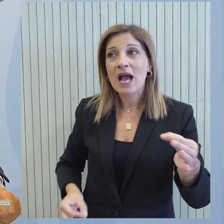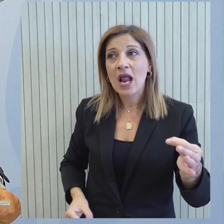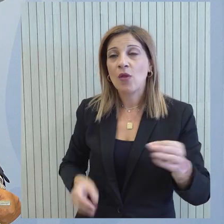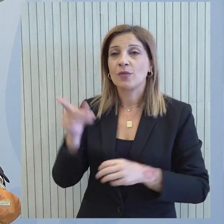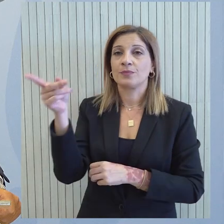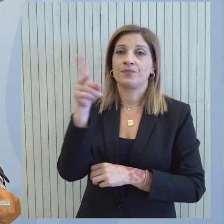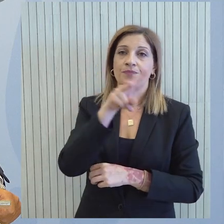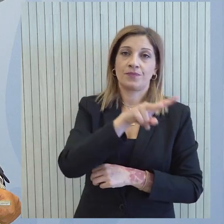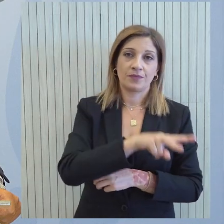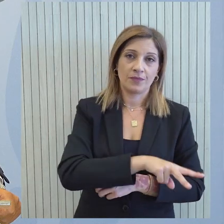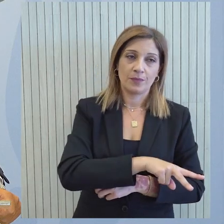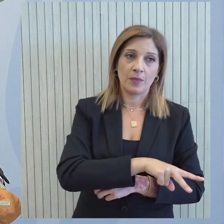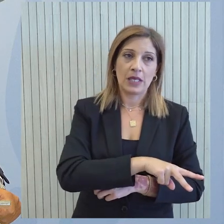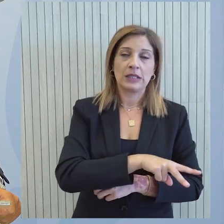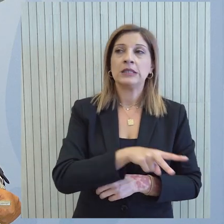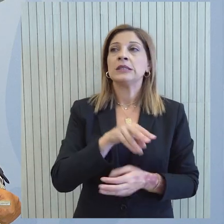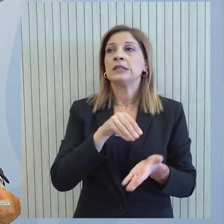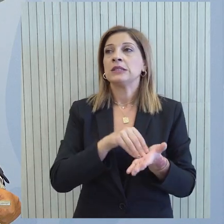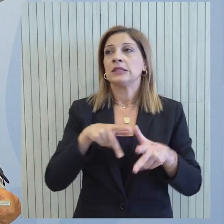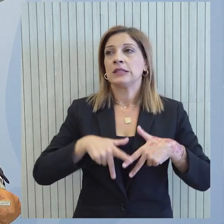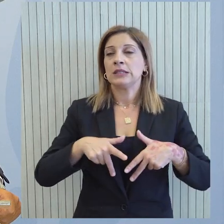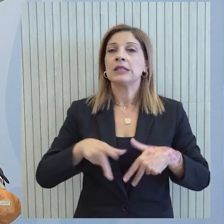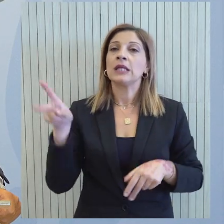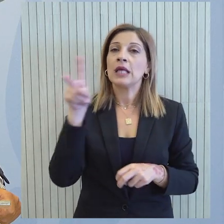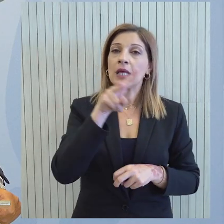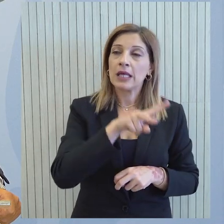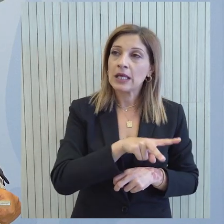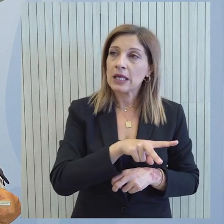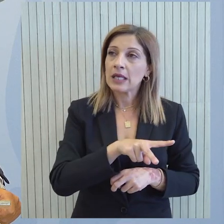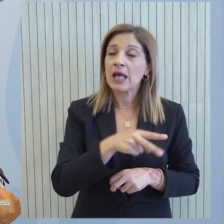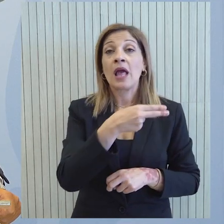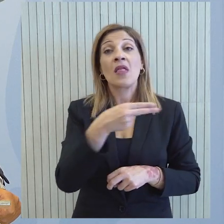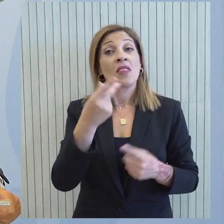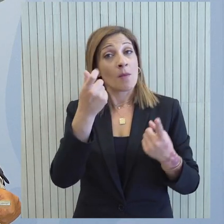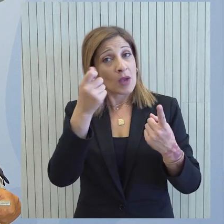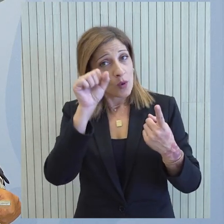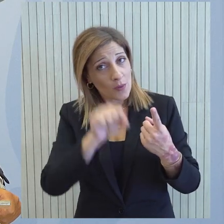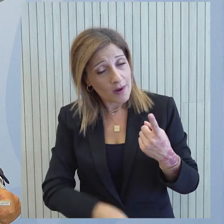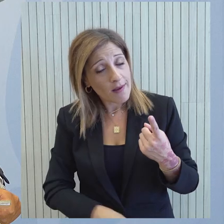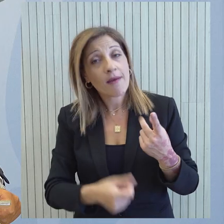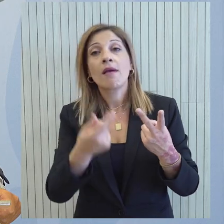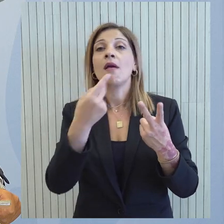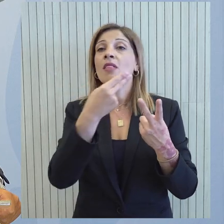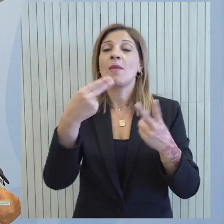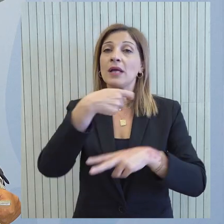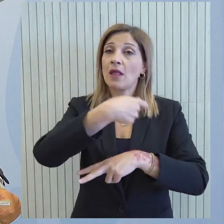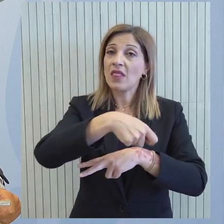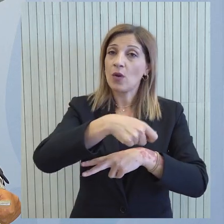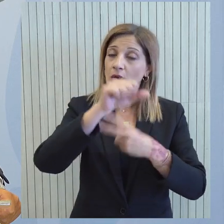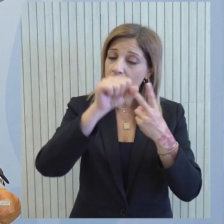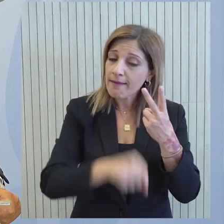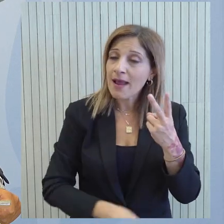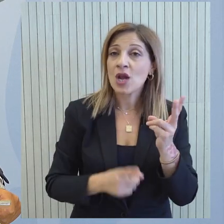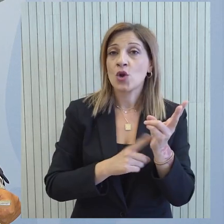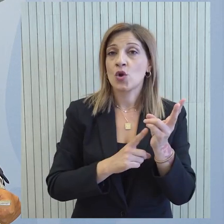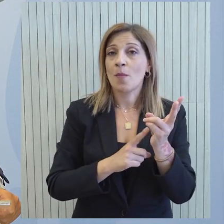πρώτο το οποίο θα πρέπει να σας πω να επαναλάβω για ακόμη μια φορά το έχω πει και προηγουμένως είναι και ζητήματα οικονομικά και ζητήματα νομικής φύσεως